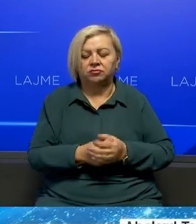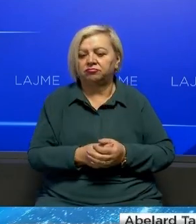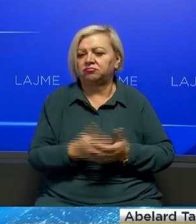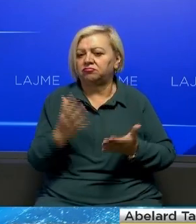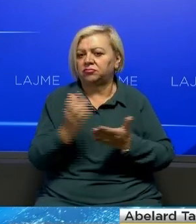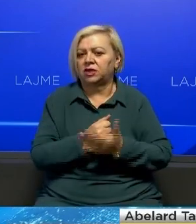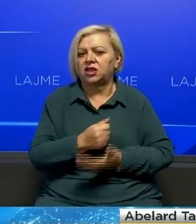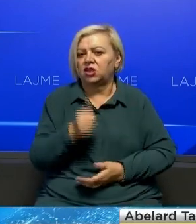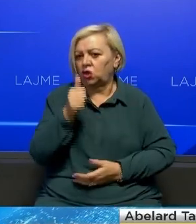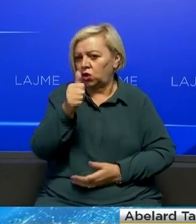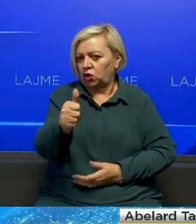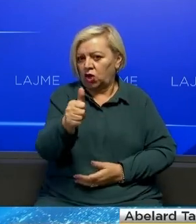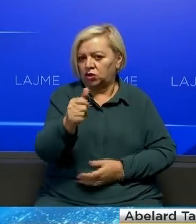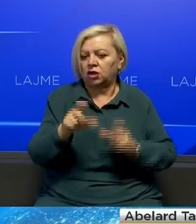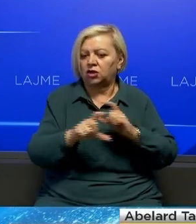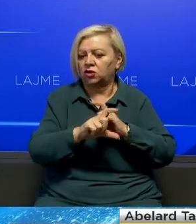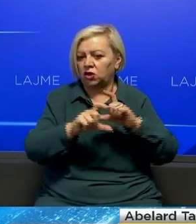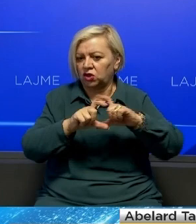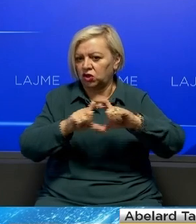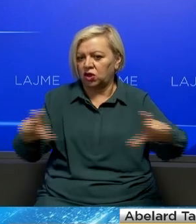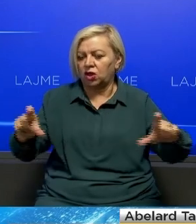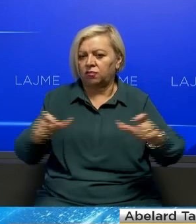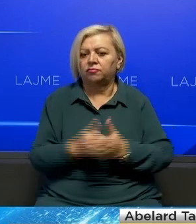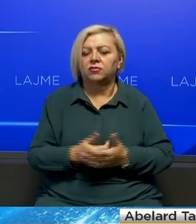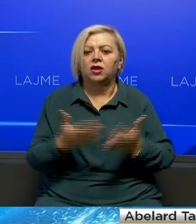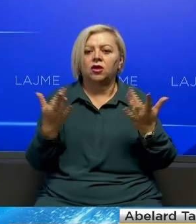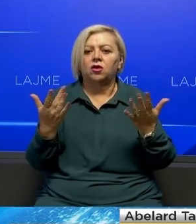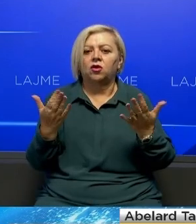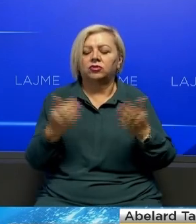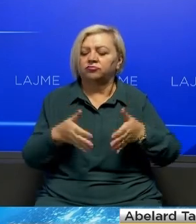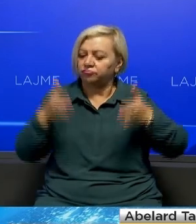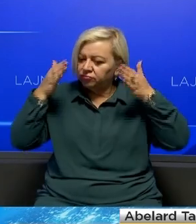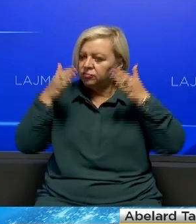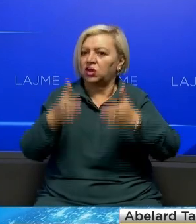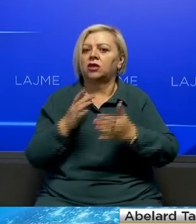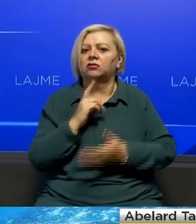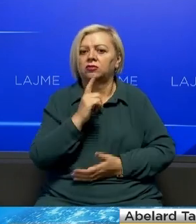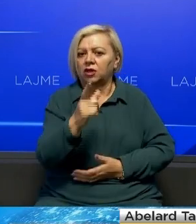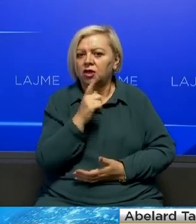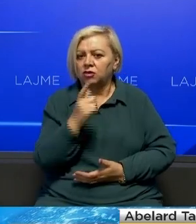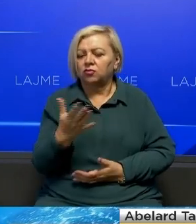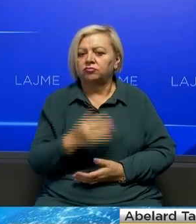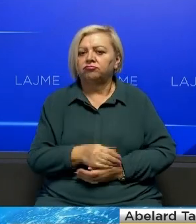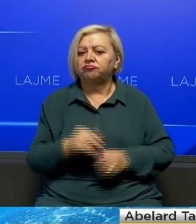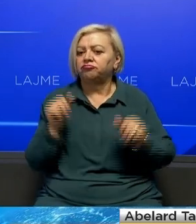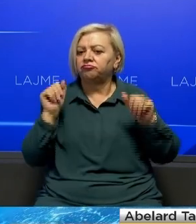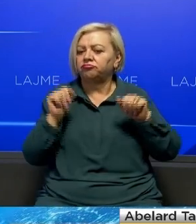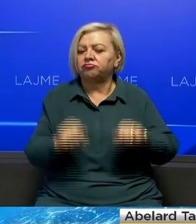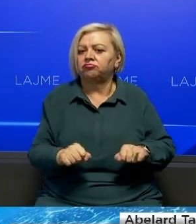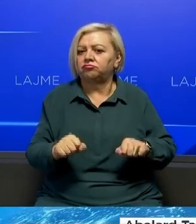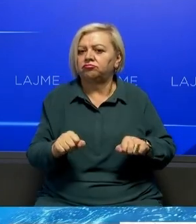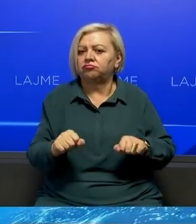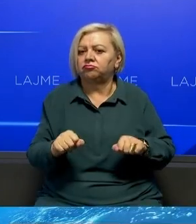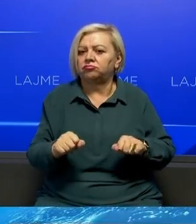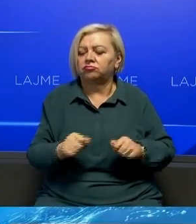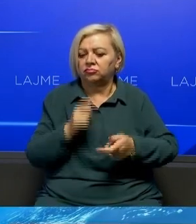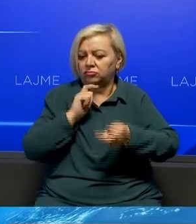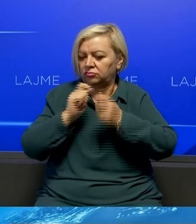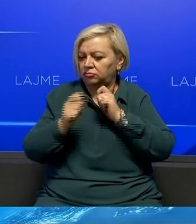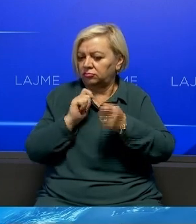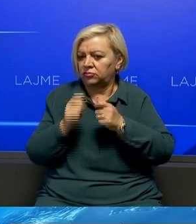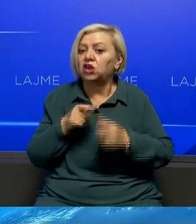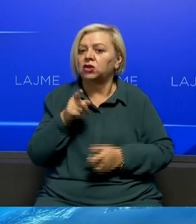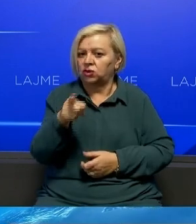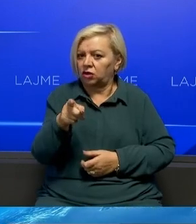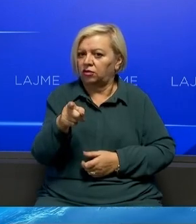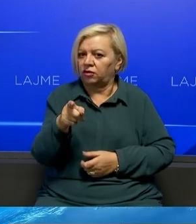Thaci për torgat, kjo të regën se so je i përkushtum dhe dialogut dhe so je i disiplinum ndaj këtyre marveshjeve. Pro,